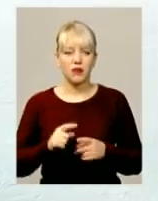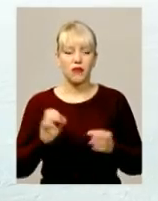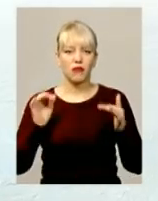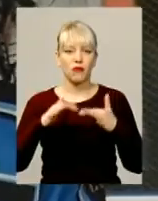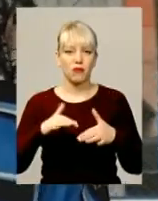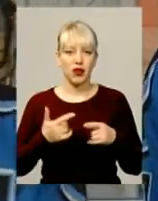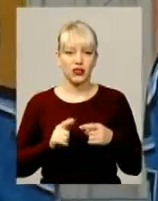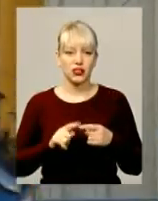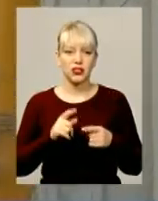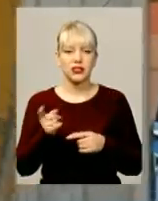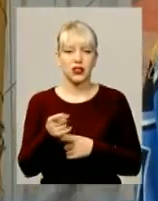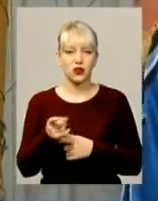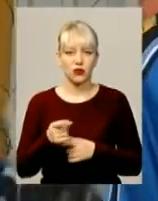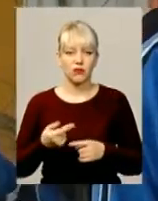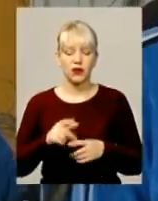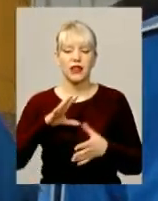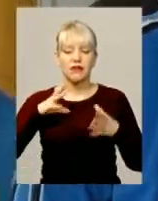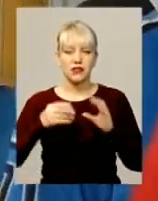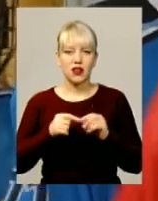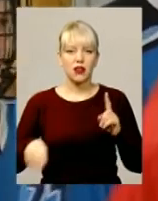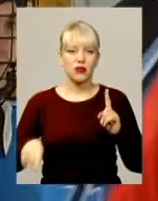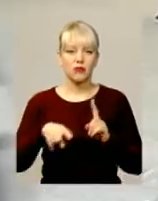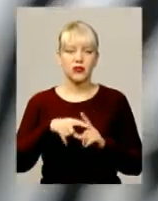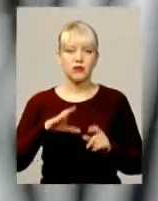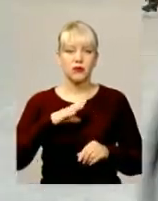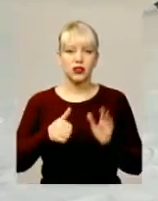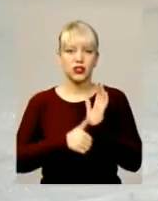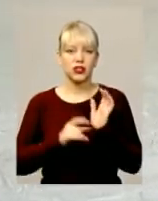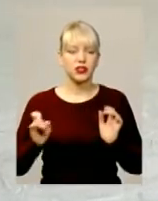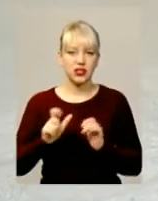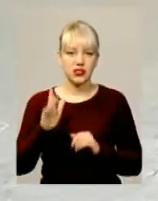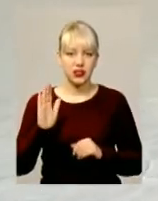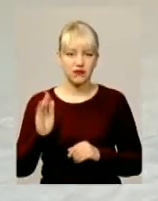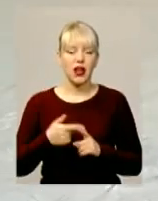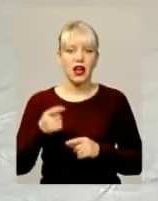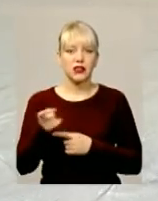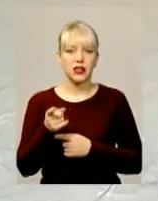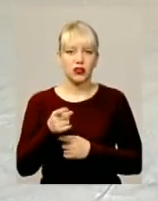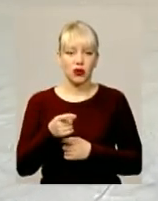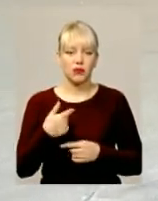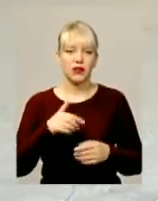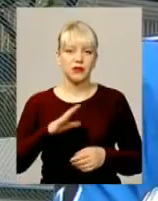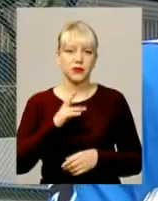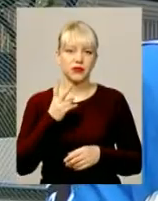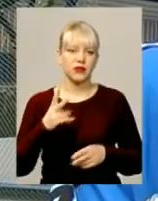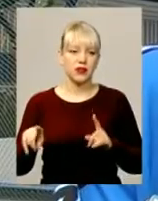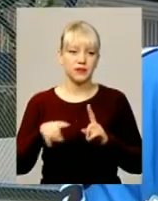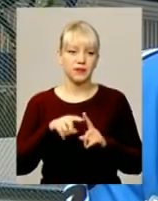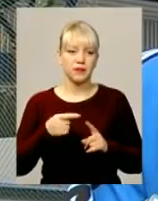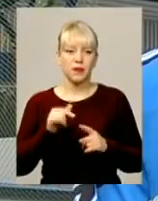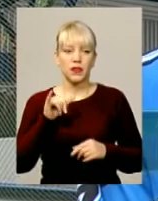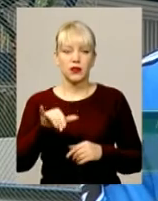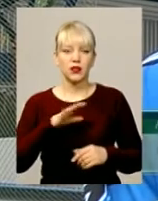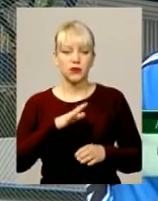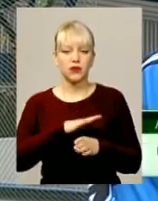подолянами. Загалом у ворота суперника хмельничани поцілили шість разів, тернополяни з шайбу в сітку направили двічі. В них був